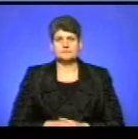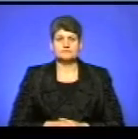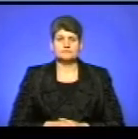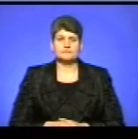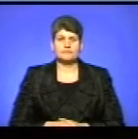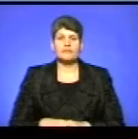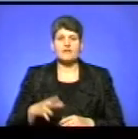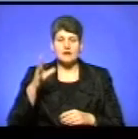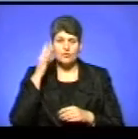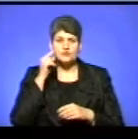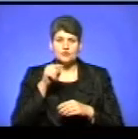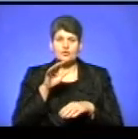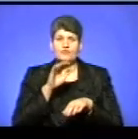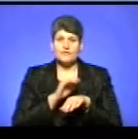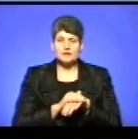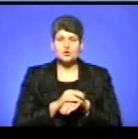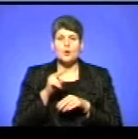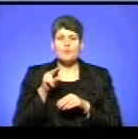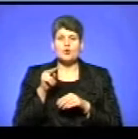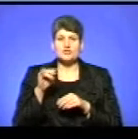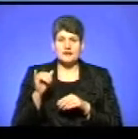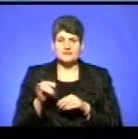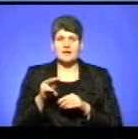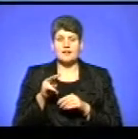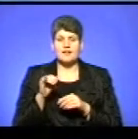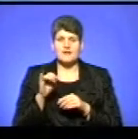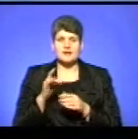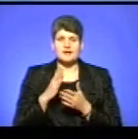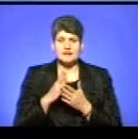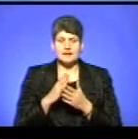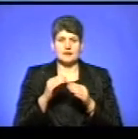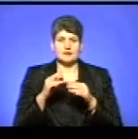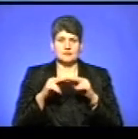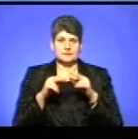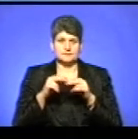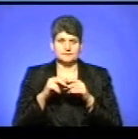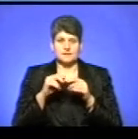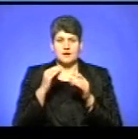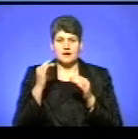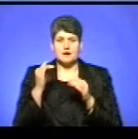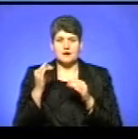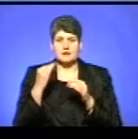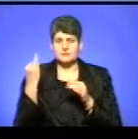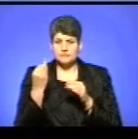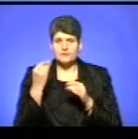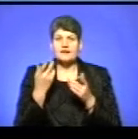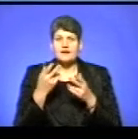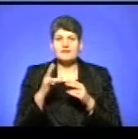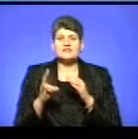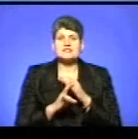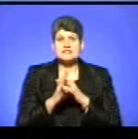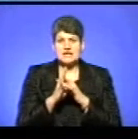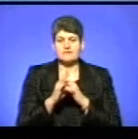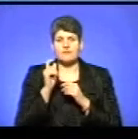Враховуючи той факт, що Печаєвська лавра є архітектурною пам'яткою, на вашу думку, яка церква в Україні може